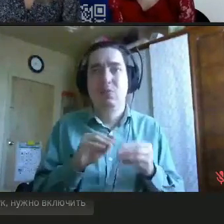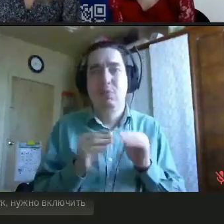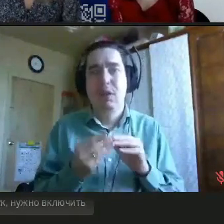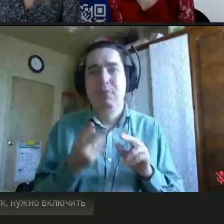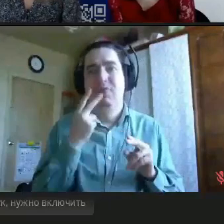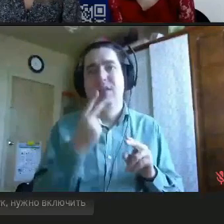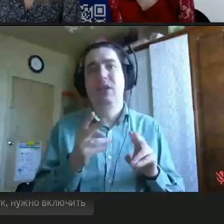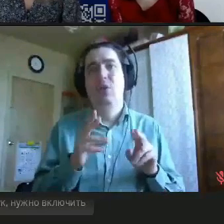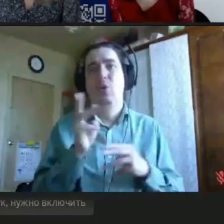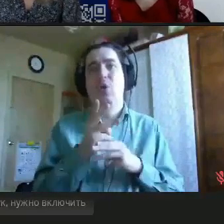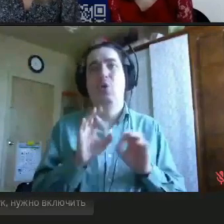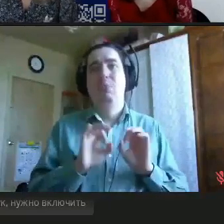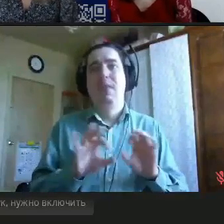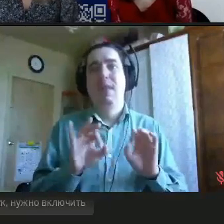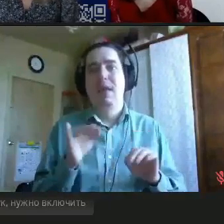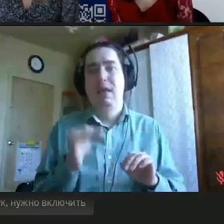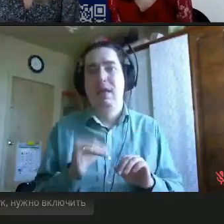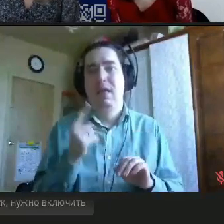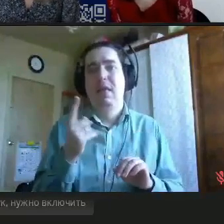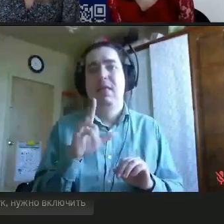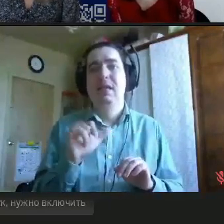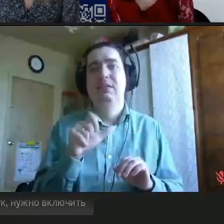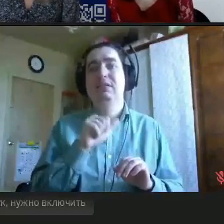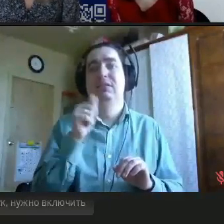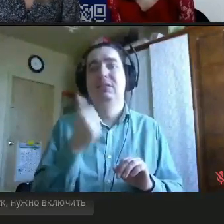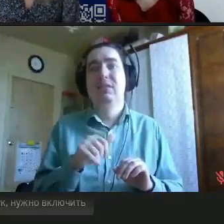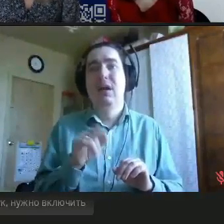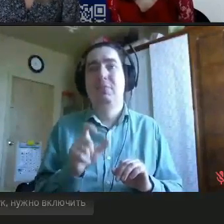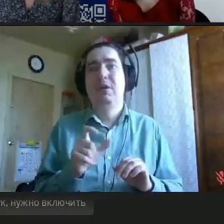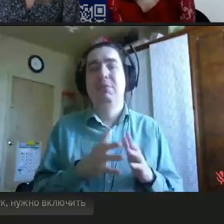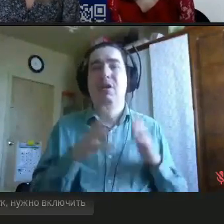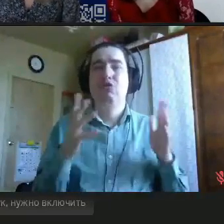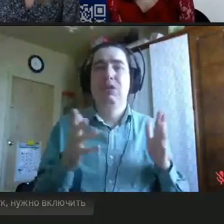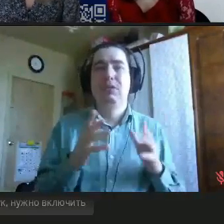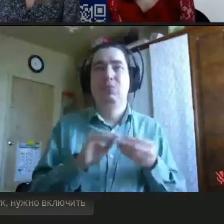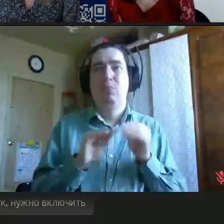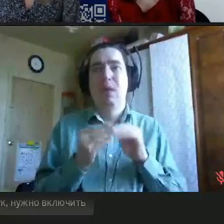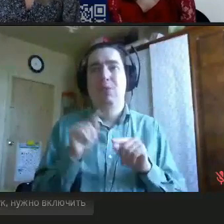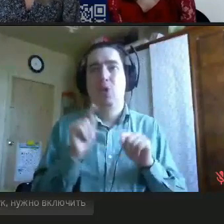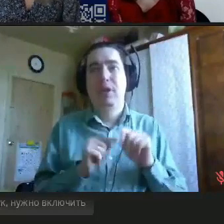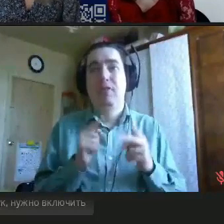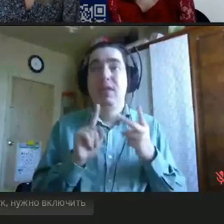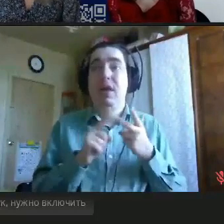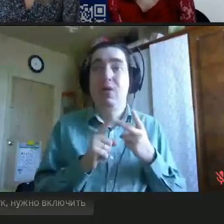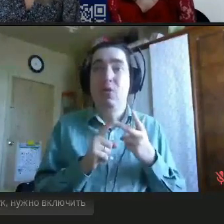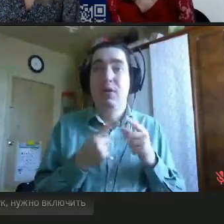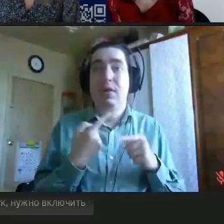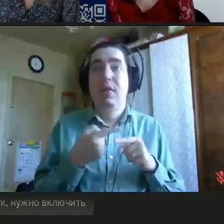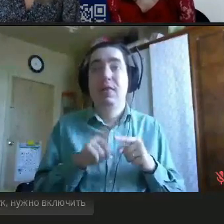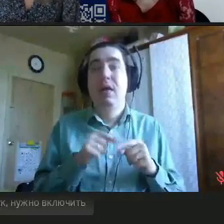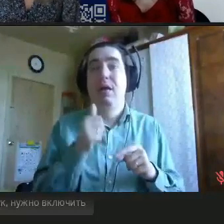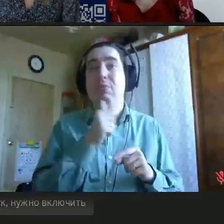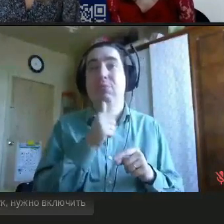комментариев. Это одна из самых больших и главных ошибок родителей. Второе – это попытка